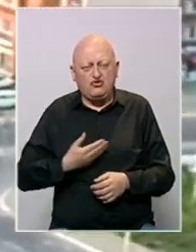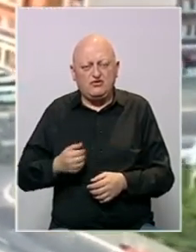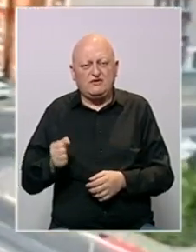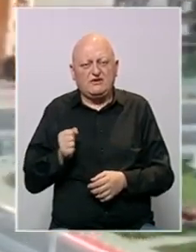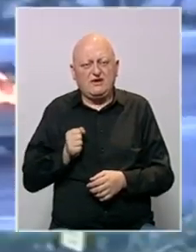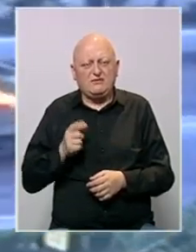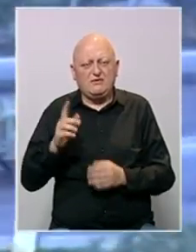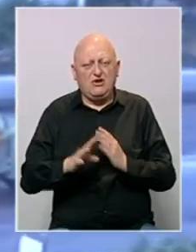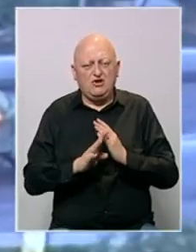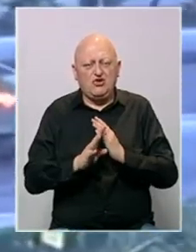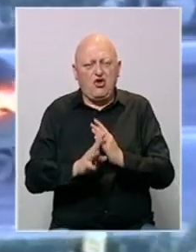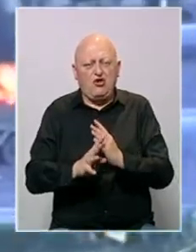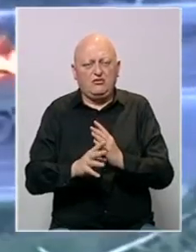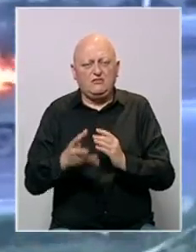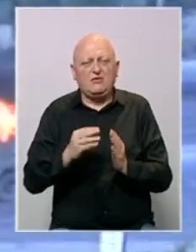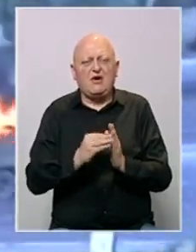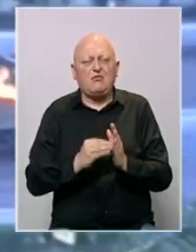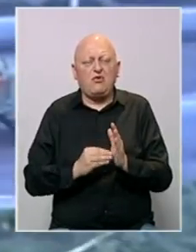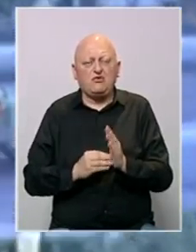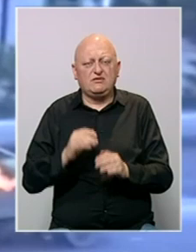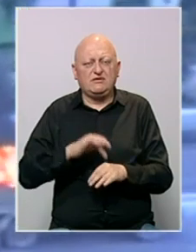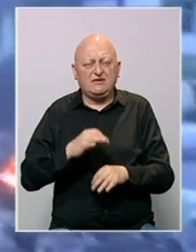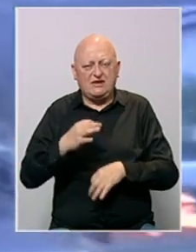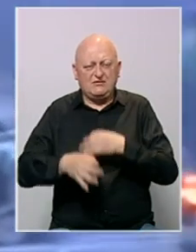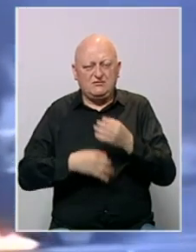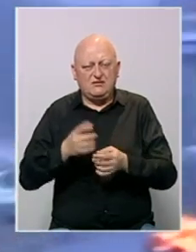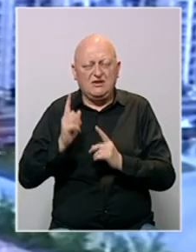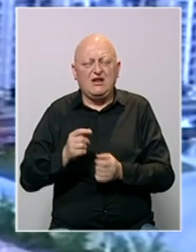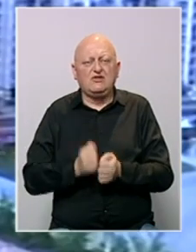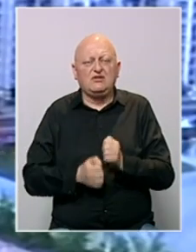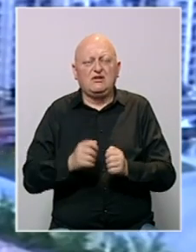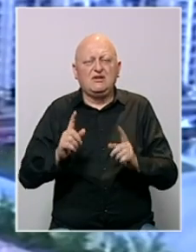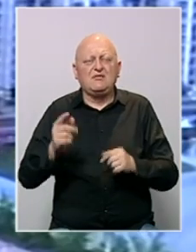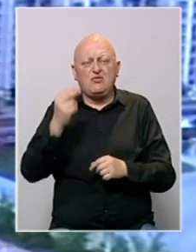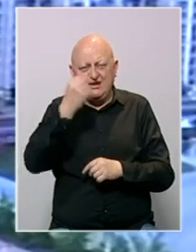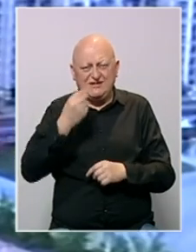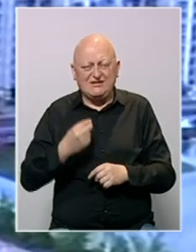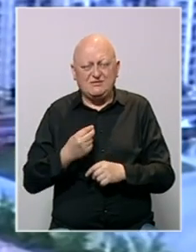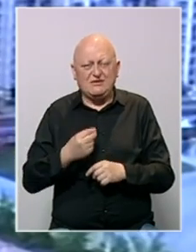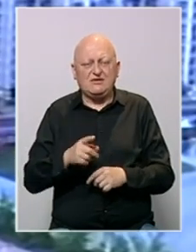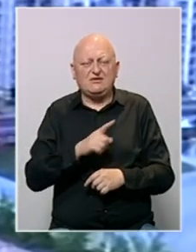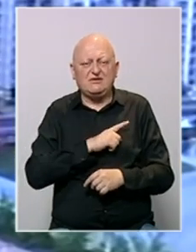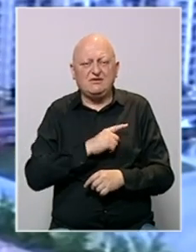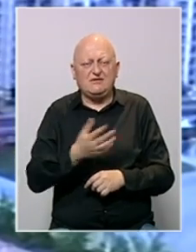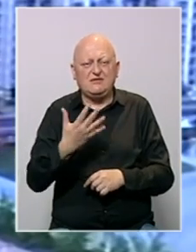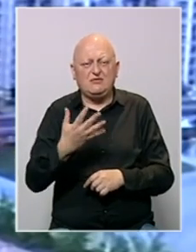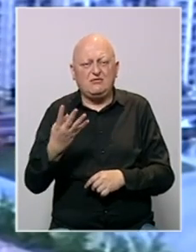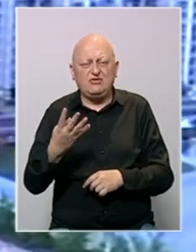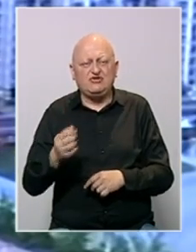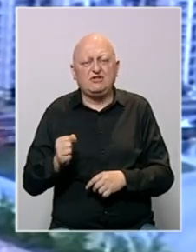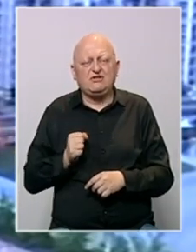narodne armije iz kolone. A prema podacima Centra za istraživanje ratnih zločina Republike Srpske stradala su 54